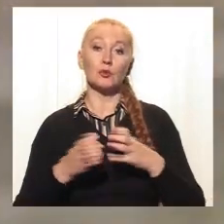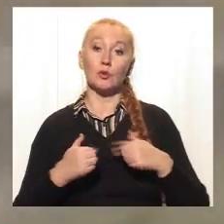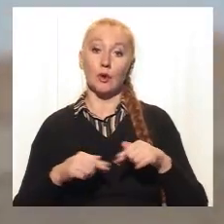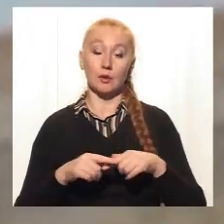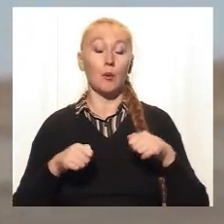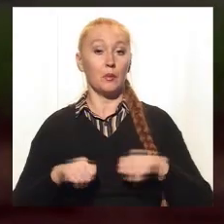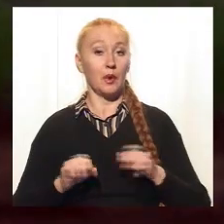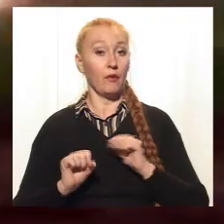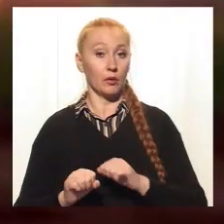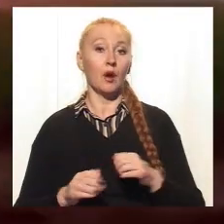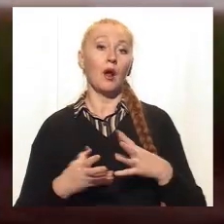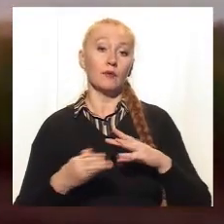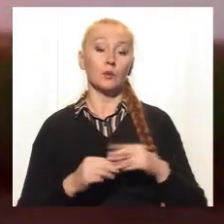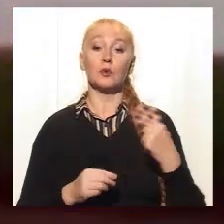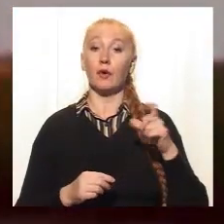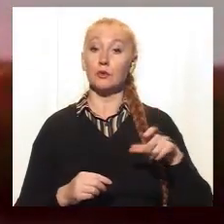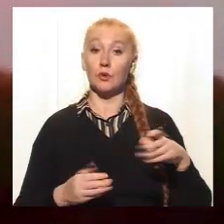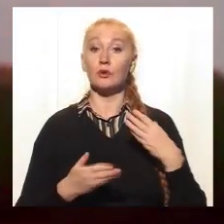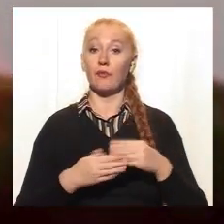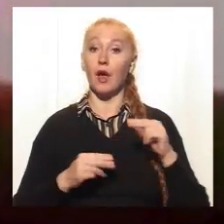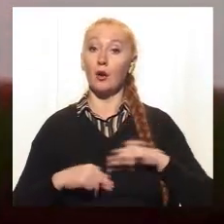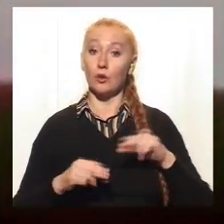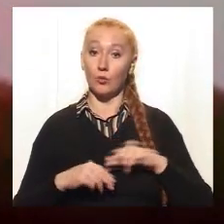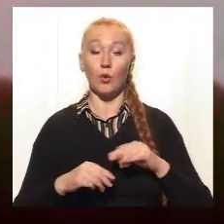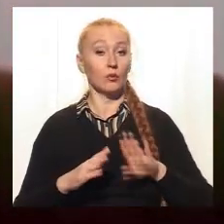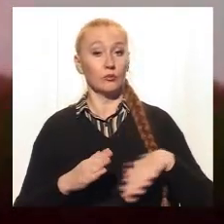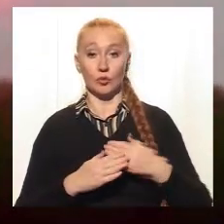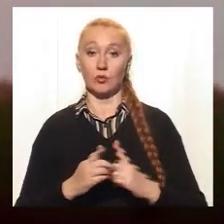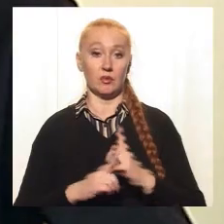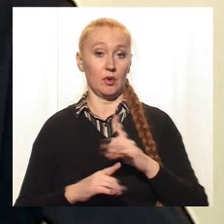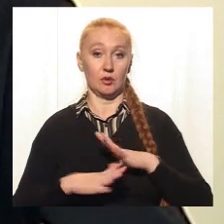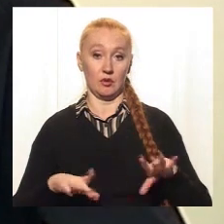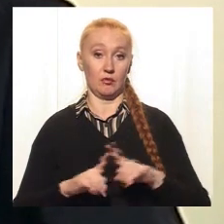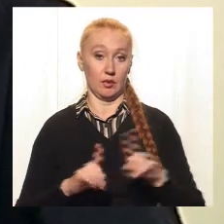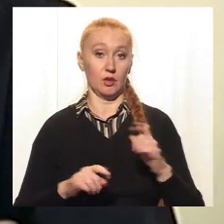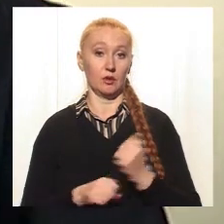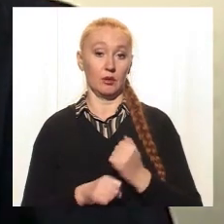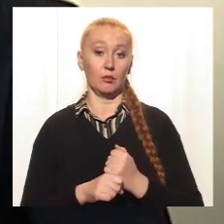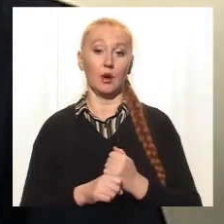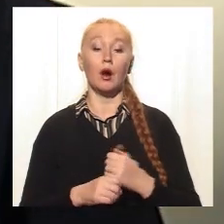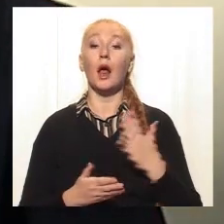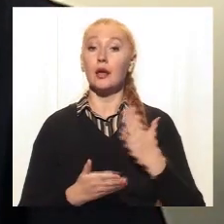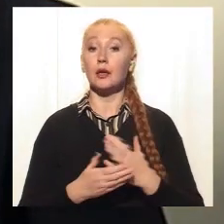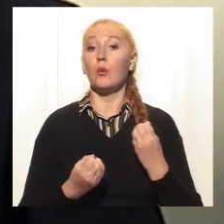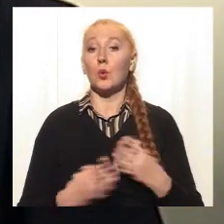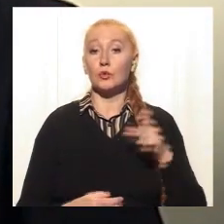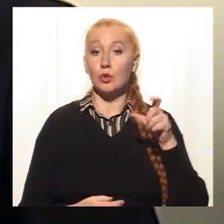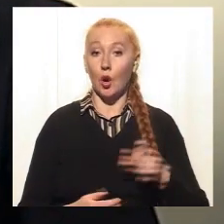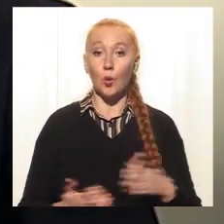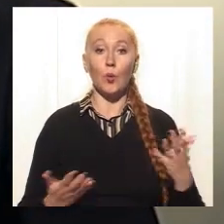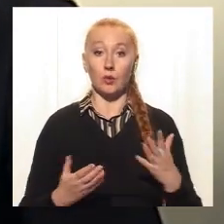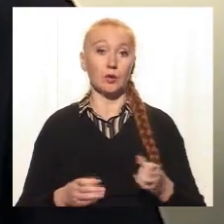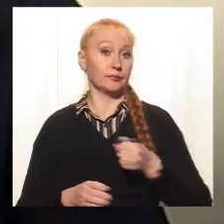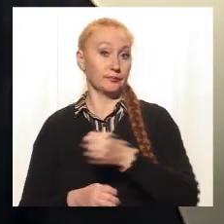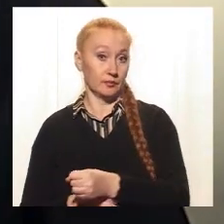правоохоронці. Загалом 20 людей. Та своєї роботи комісія досі не розпочала. Ми просто люди, які є делегованими, але